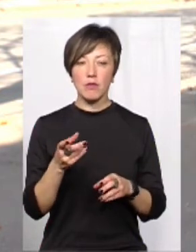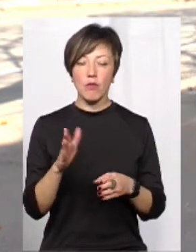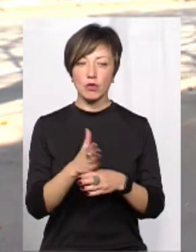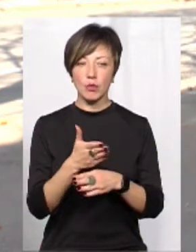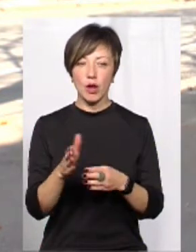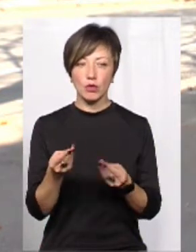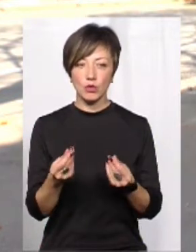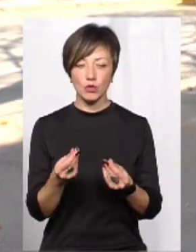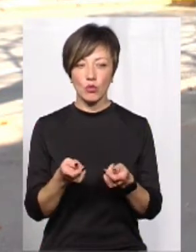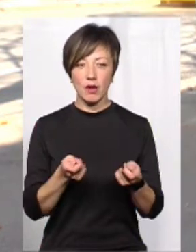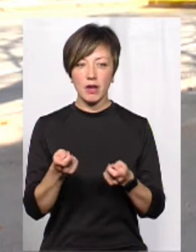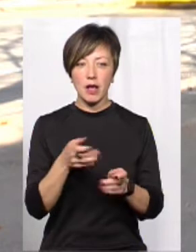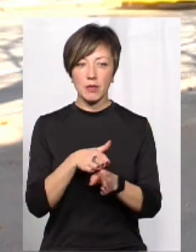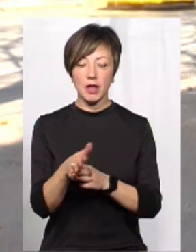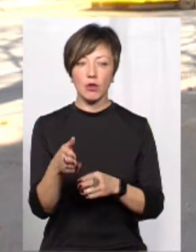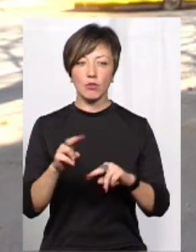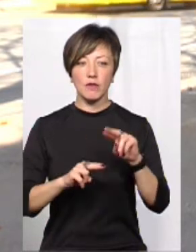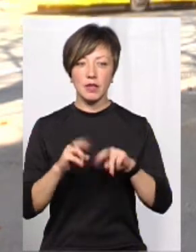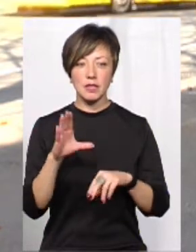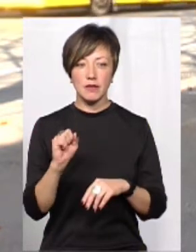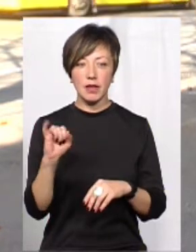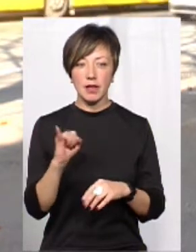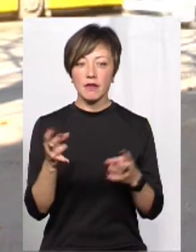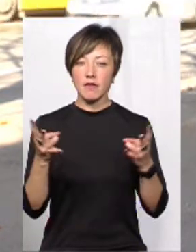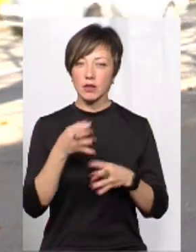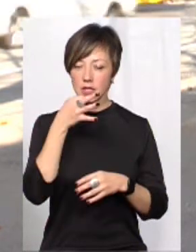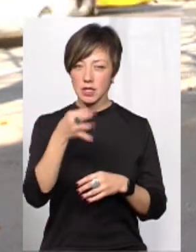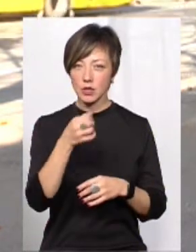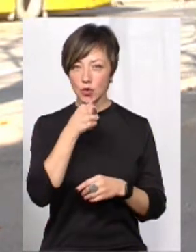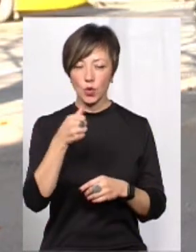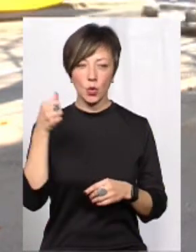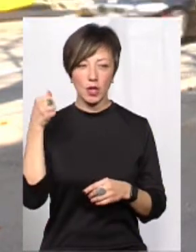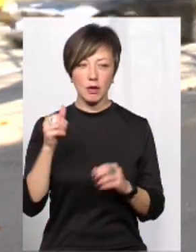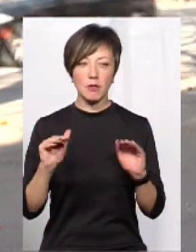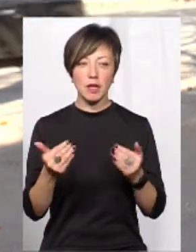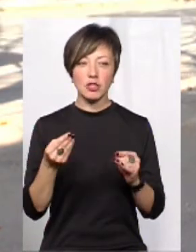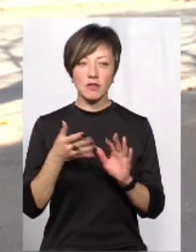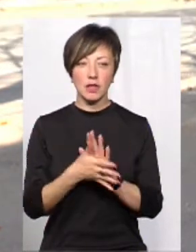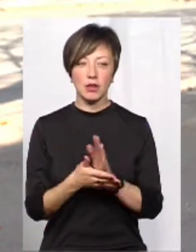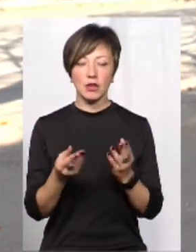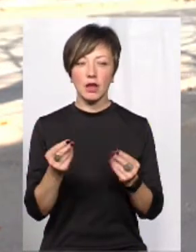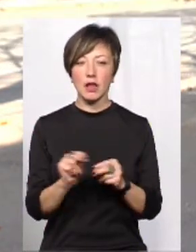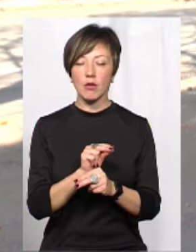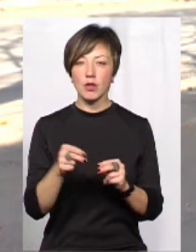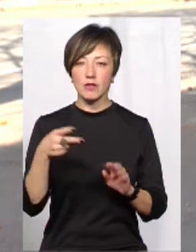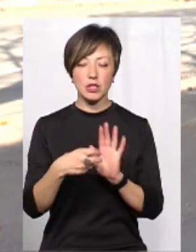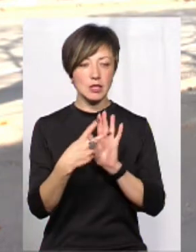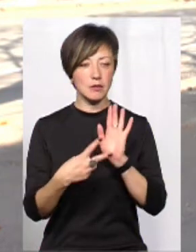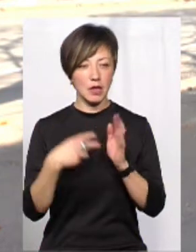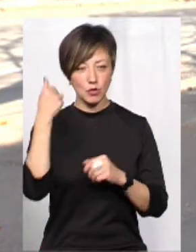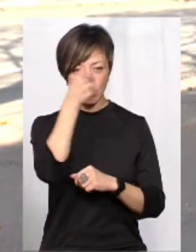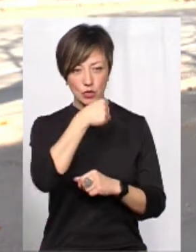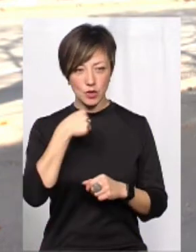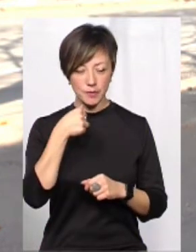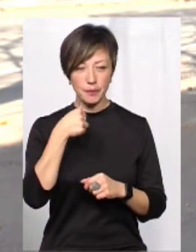управління капітального будівництва. Ну і варто зазначити, що торік ми вже менше витрачили коштів на ремонт, ніж у 2017 році,